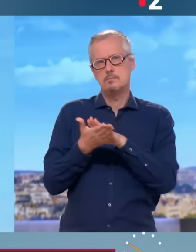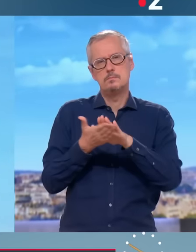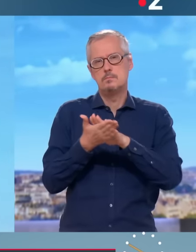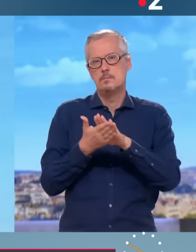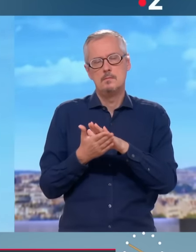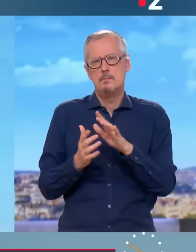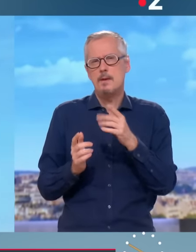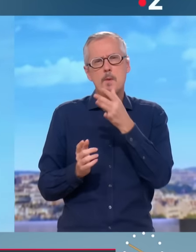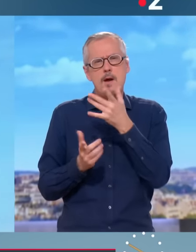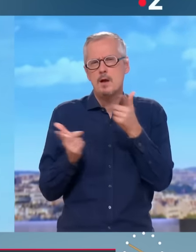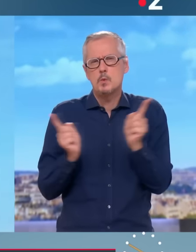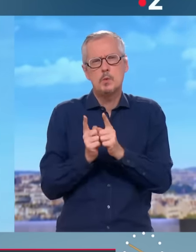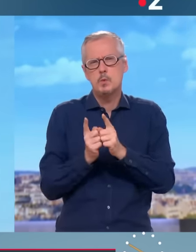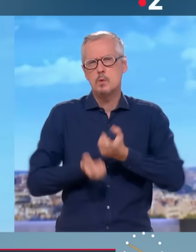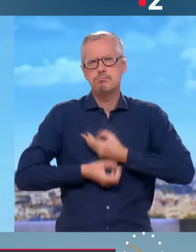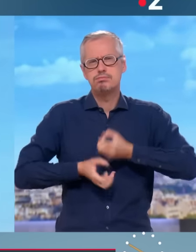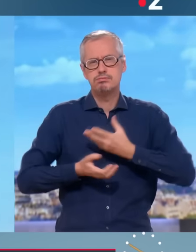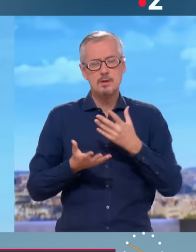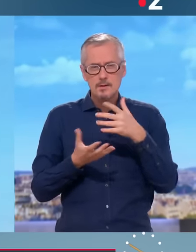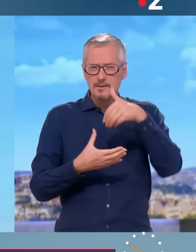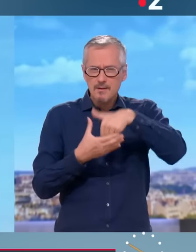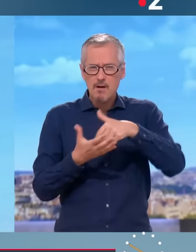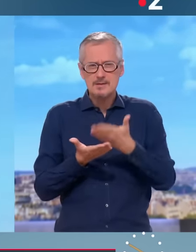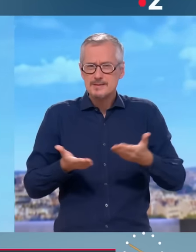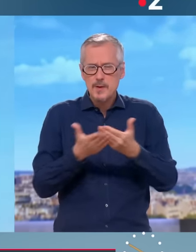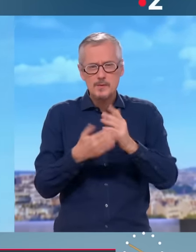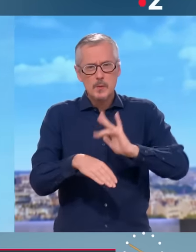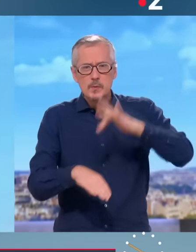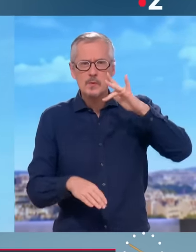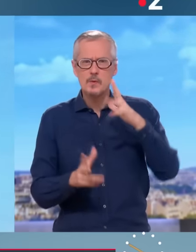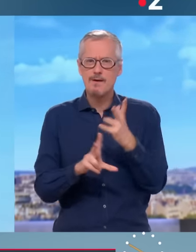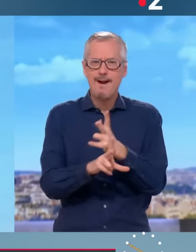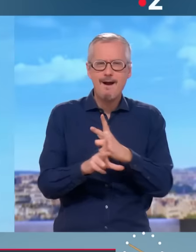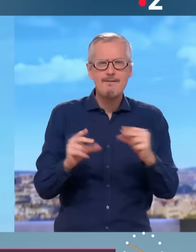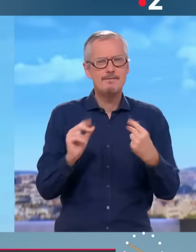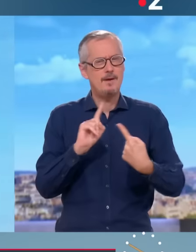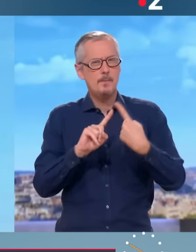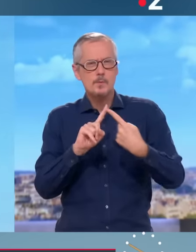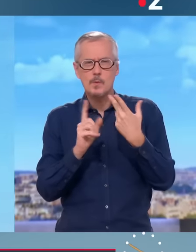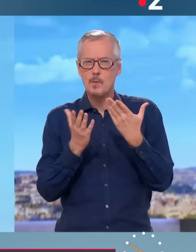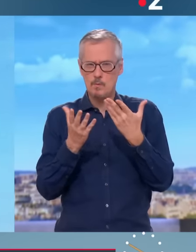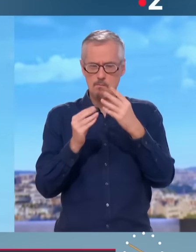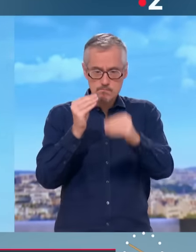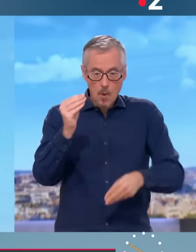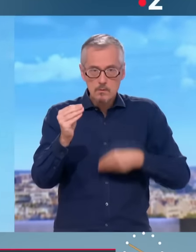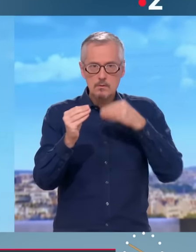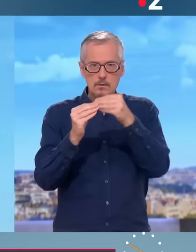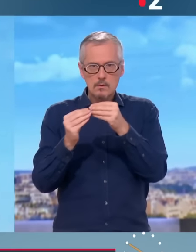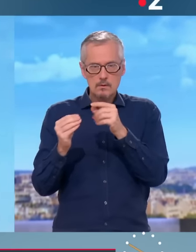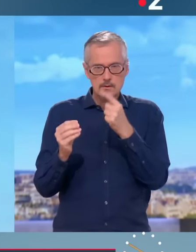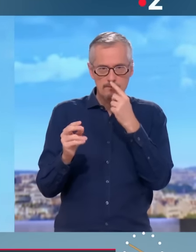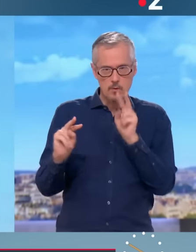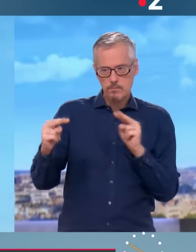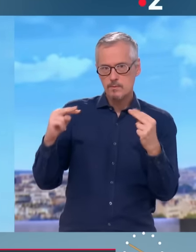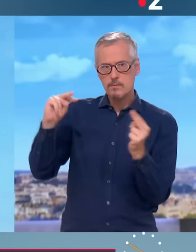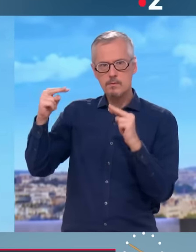en deux secondes, parce que la situation est trop grave. Et là aussi, ça fait partie du chaos mondial, justement, dans lesquels aussi, il faut montrer qu'il y a une